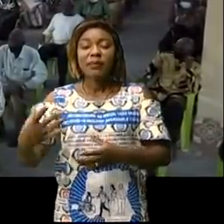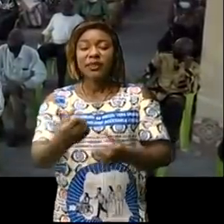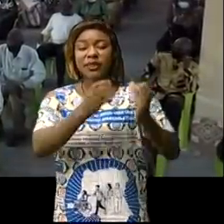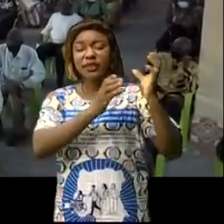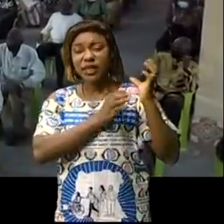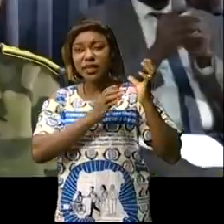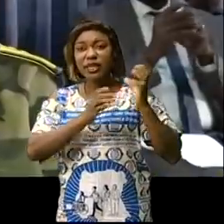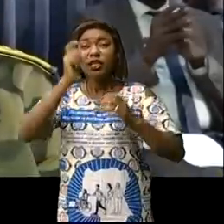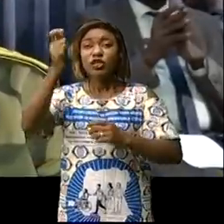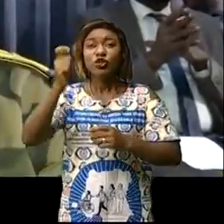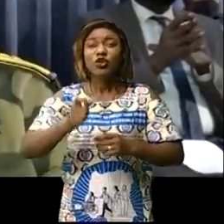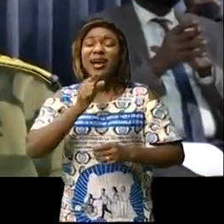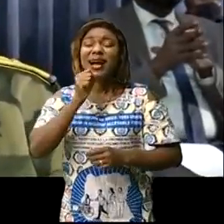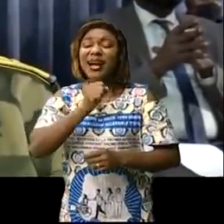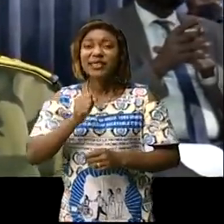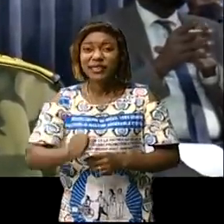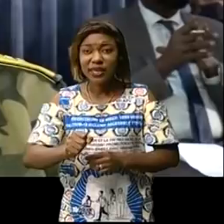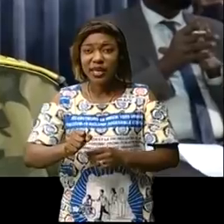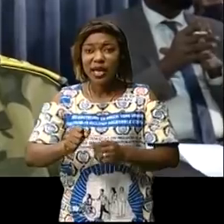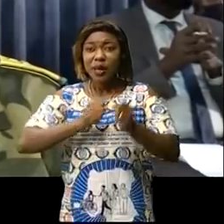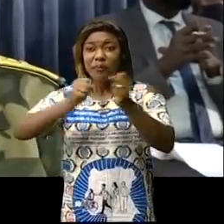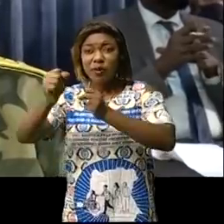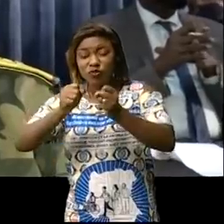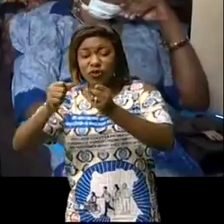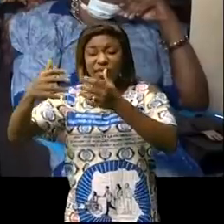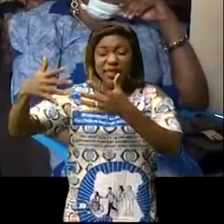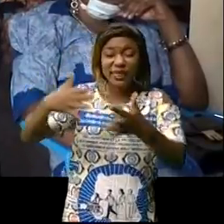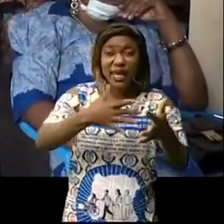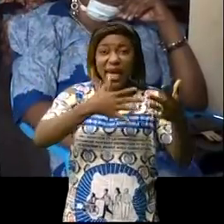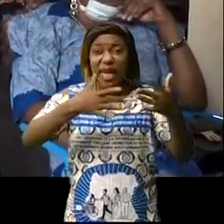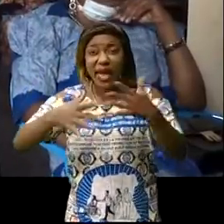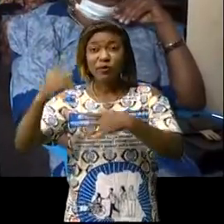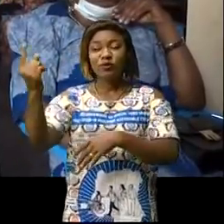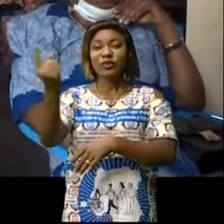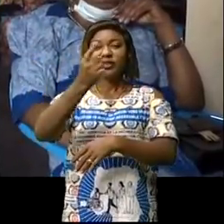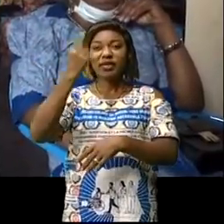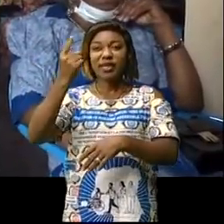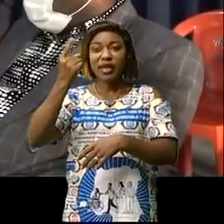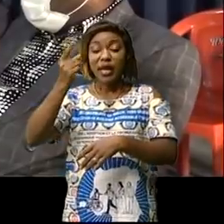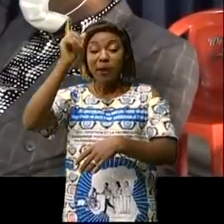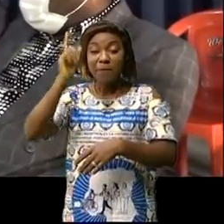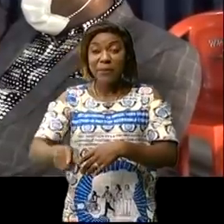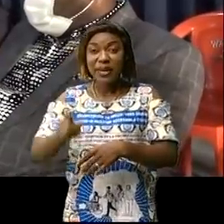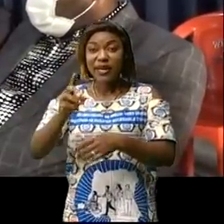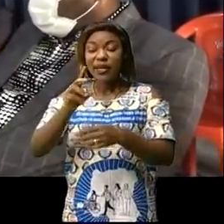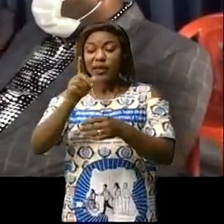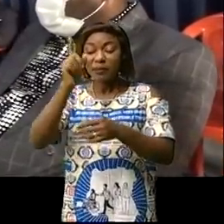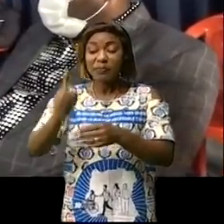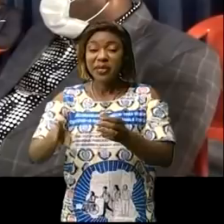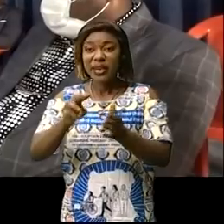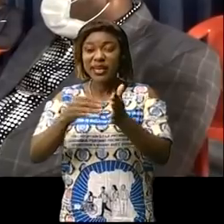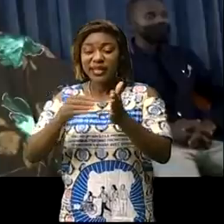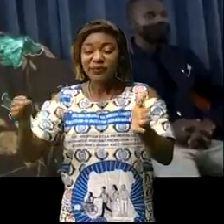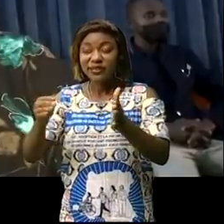des anciens combattants reste insuffisante et pose encore problème en RDC voilà pourquoi la vice-ministre de la défense